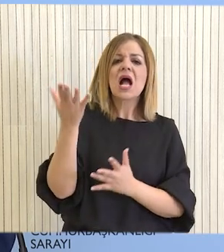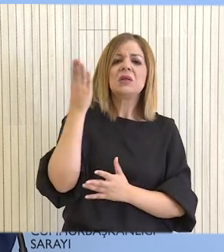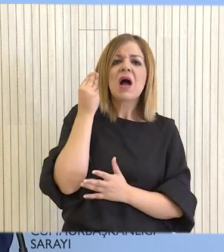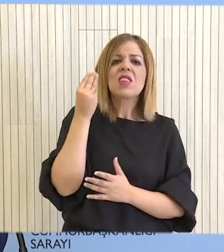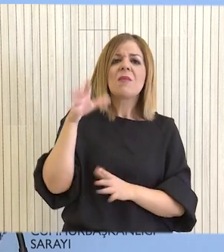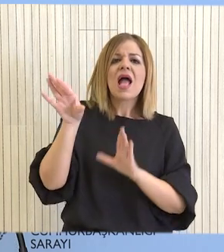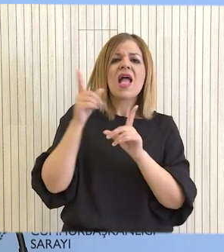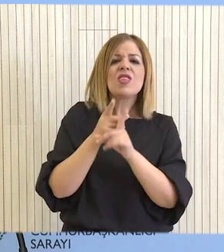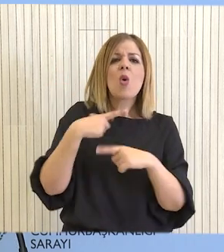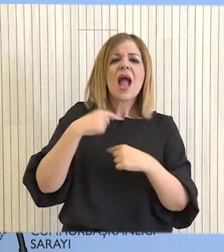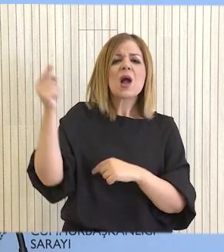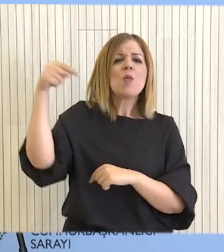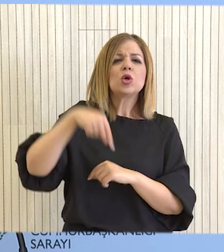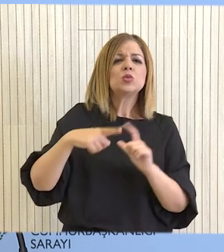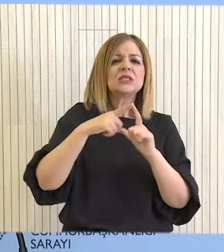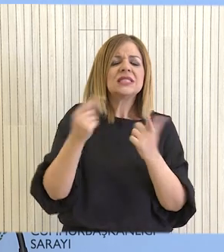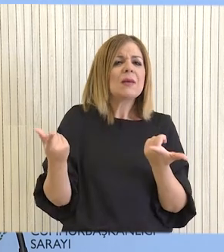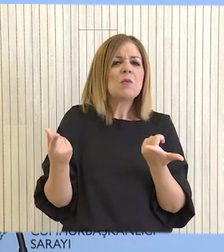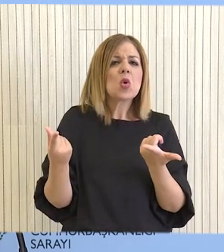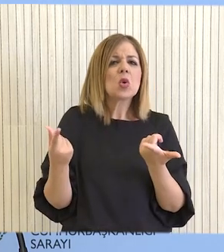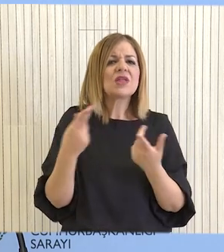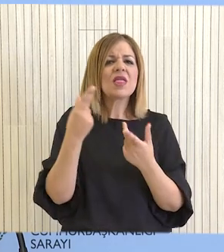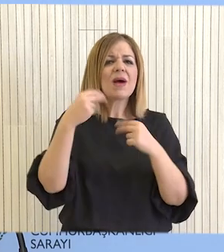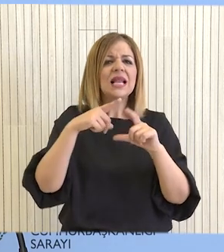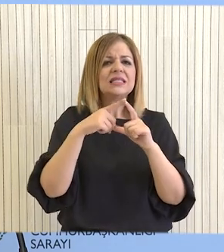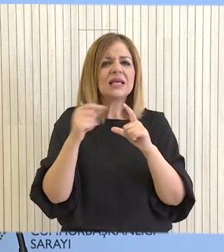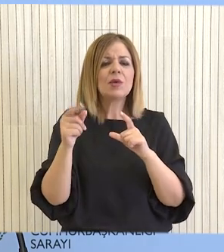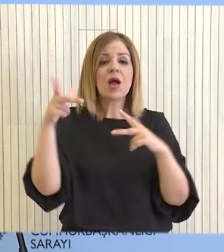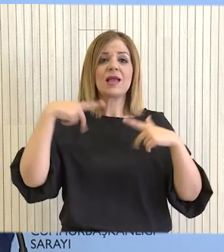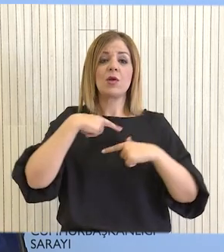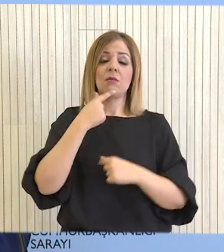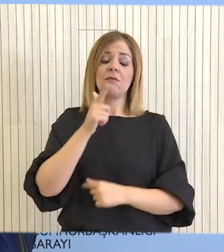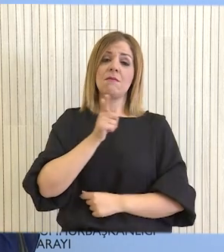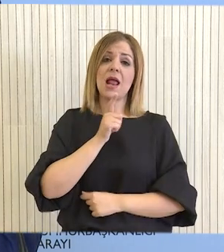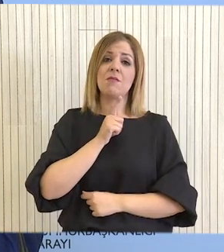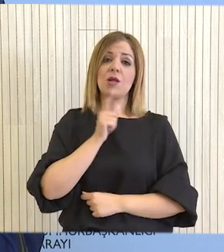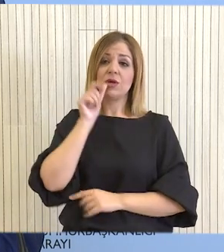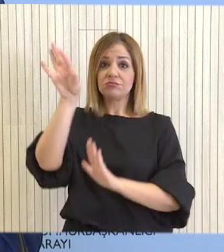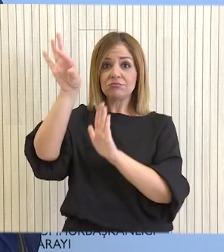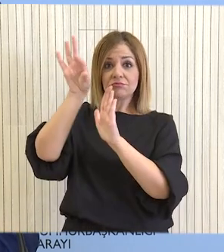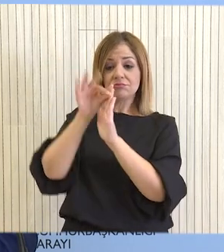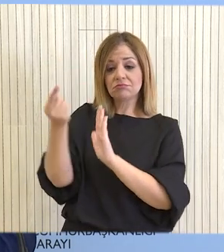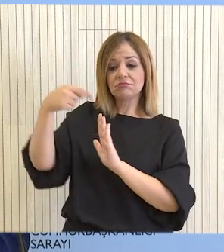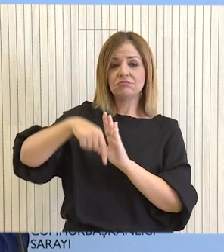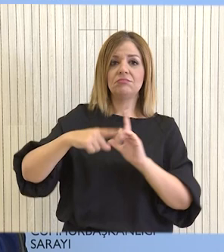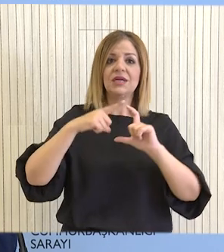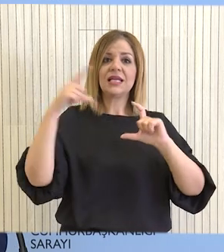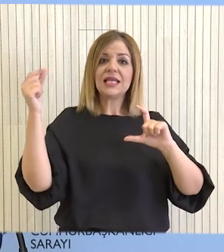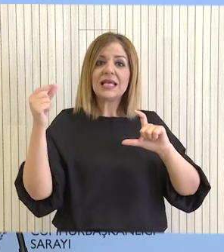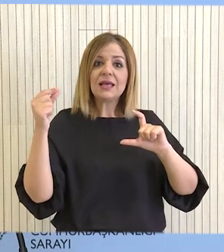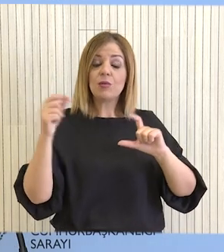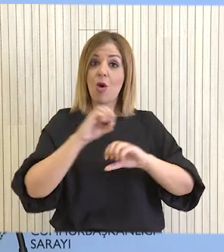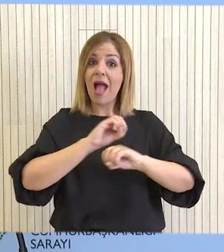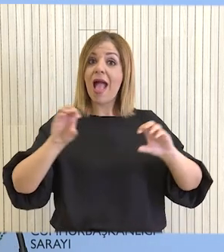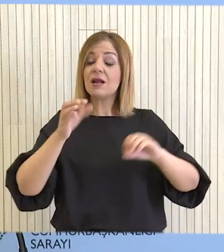Είναι γνωστό μετά την τελεφωνική επικοινωνία του Πρόεδρου της Δημοκρατίας ότι αναμένεται ο διορισμός απεσταλμένου από πλευράς του Γενικού Γραμματέα η